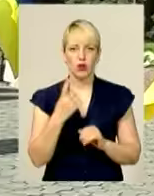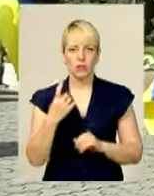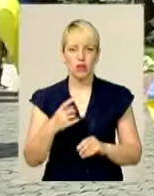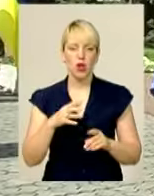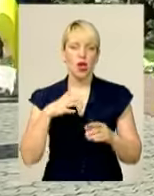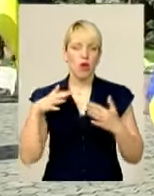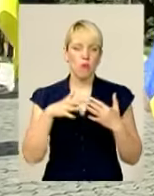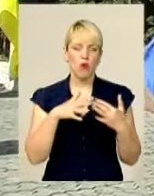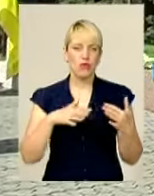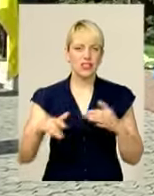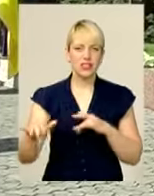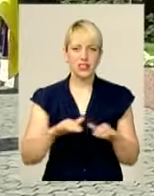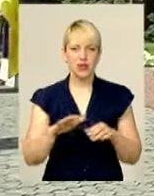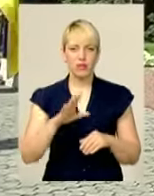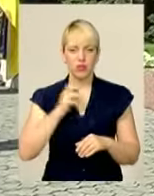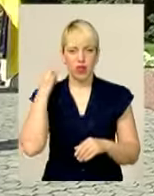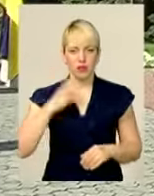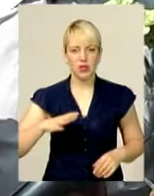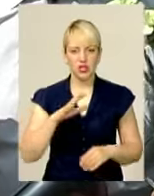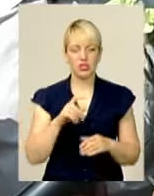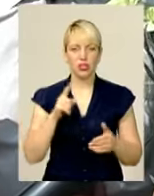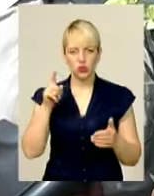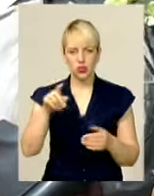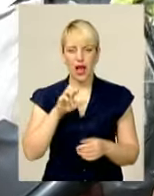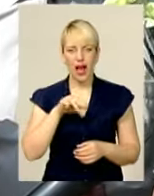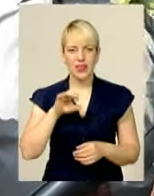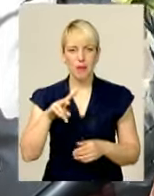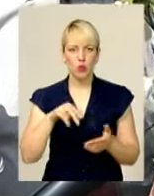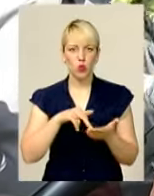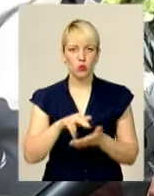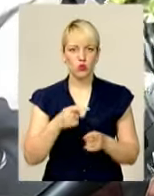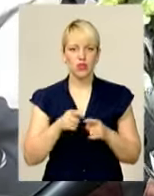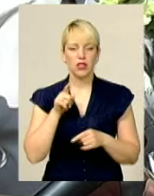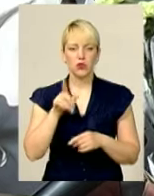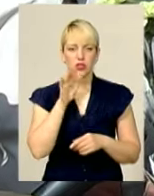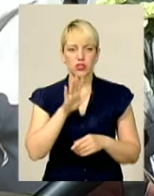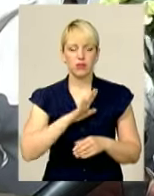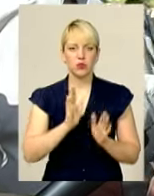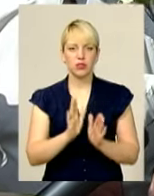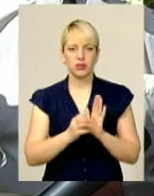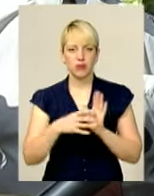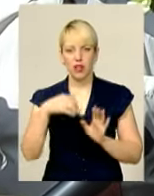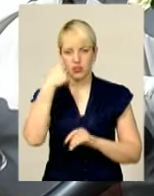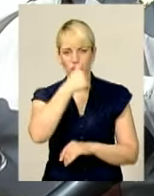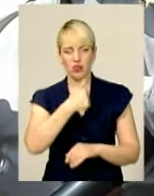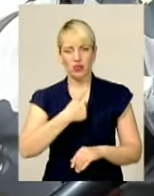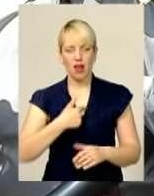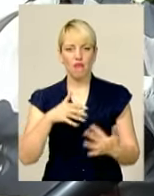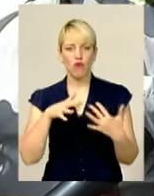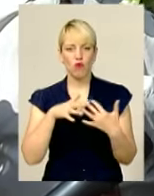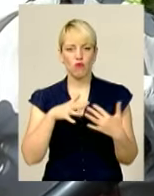Хмельницький. Саме тоді до лав армії пішов і Григорій Атаманюк. На той час йому було лише 15. Я воював